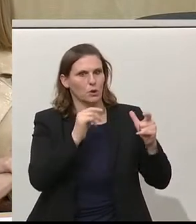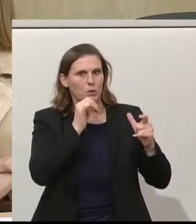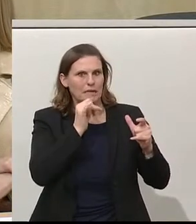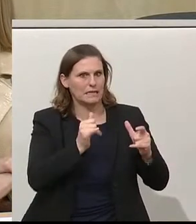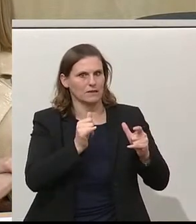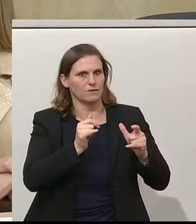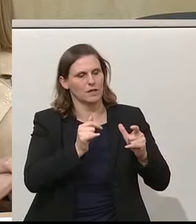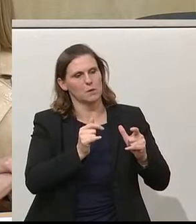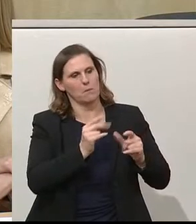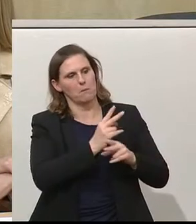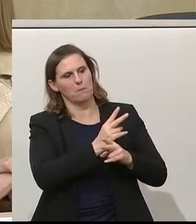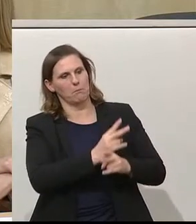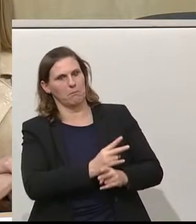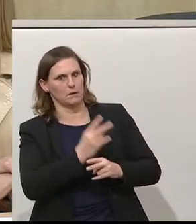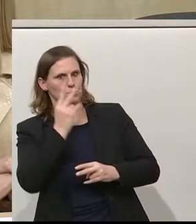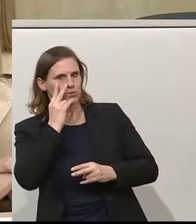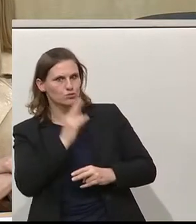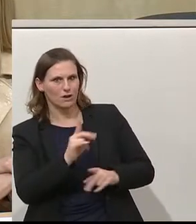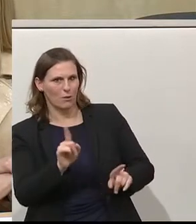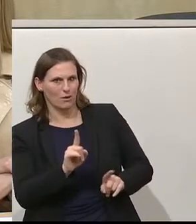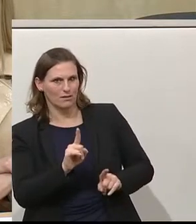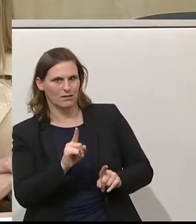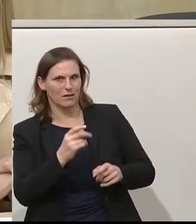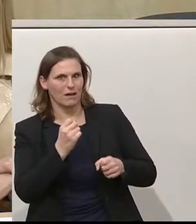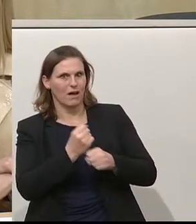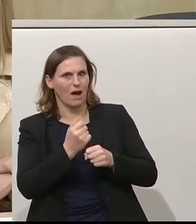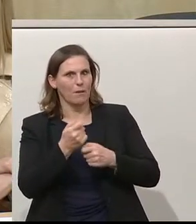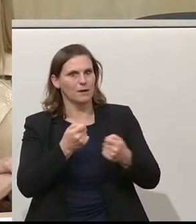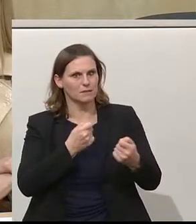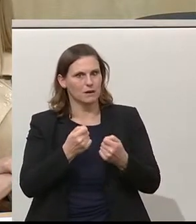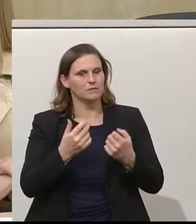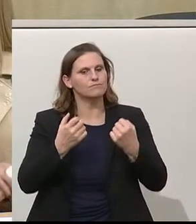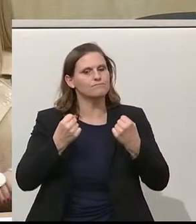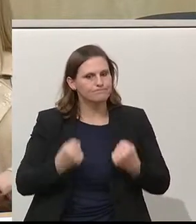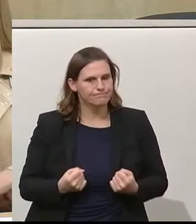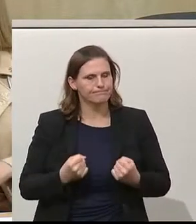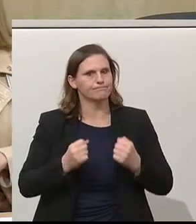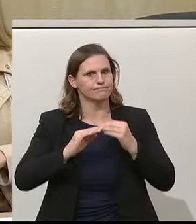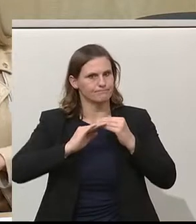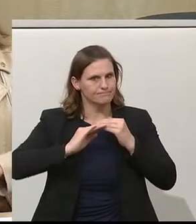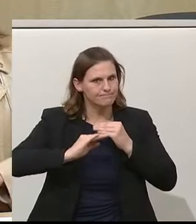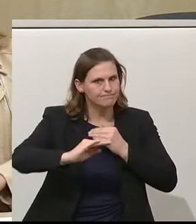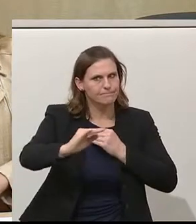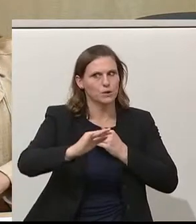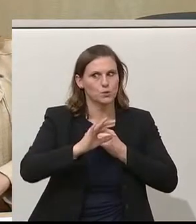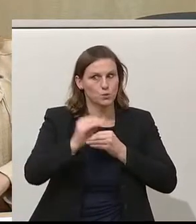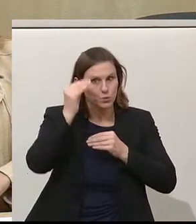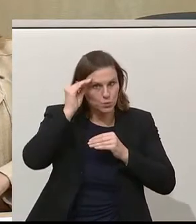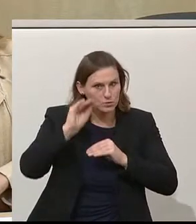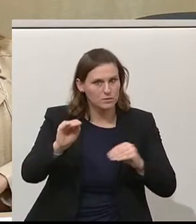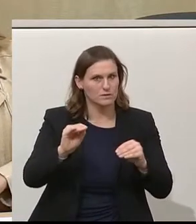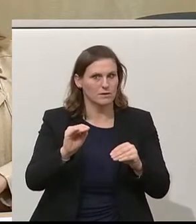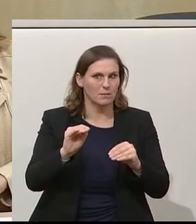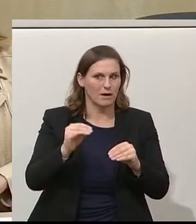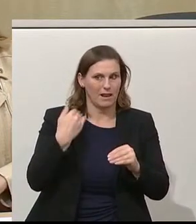Schoß legen könnte. Der Arbeitsmarkt hat sich stabilisiert, was eine gute Nachricht sein könnte, ist es aber nicht, wenn man sieht,